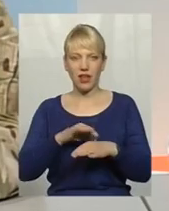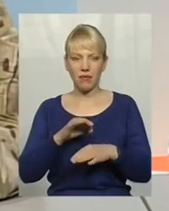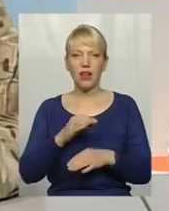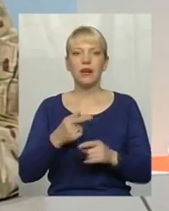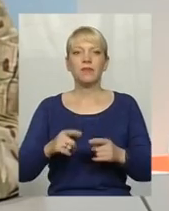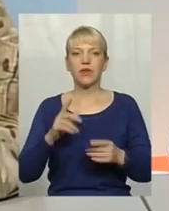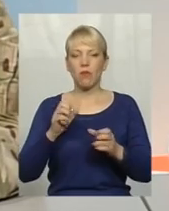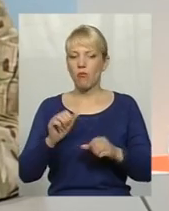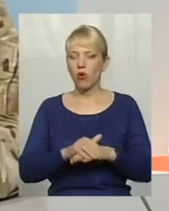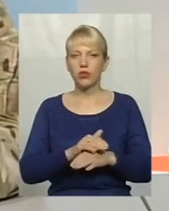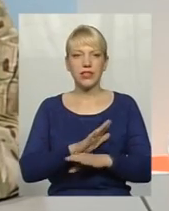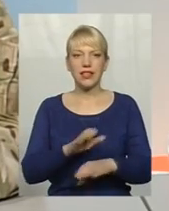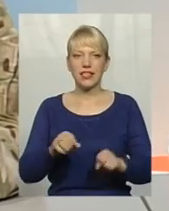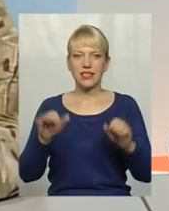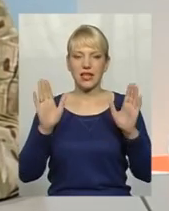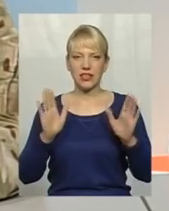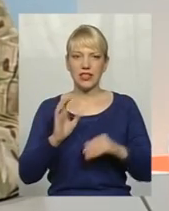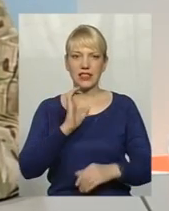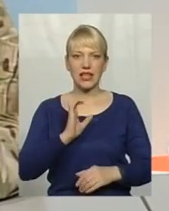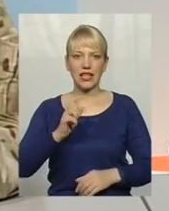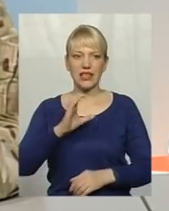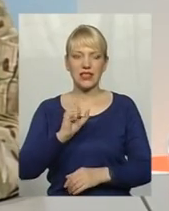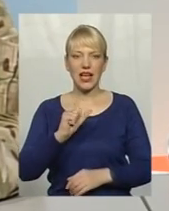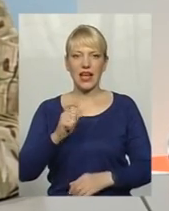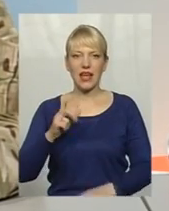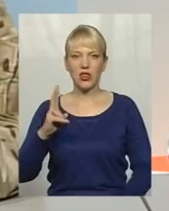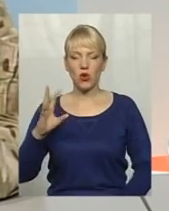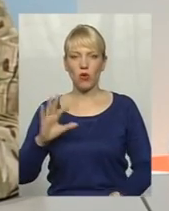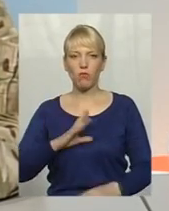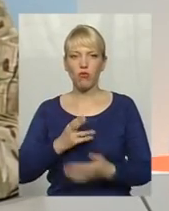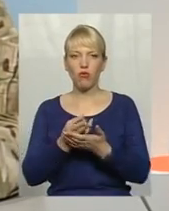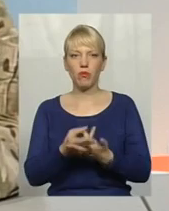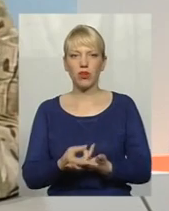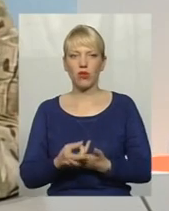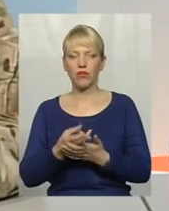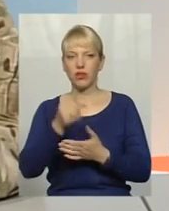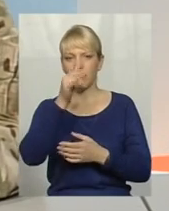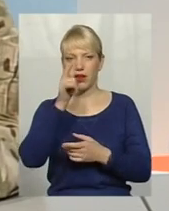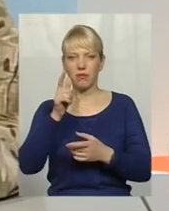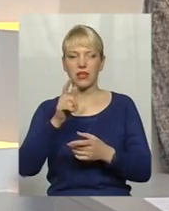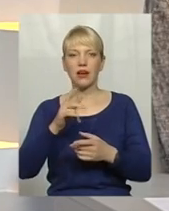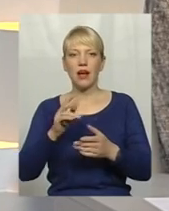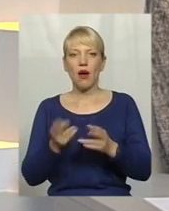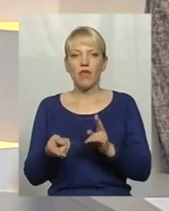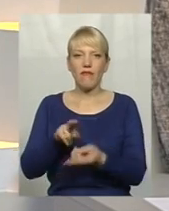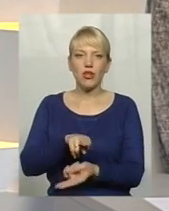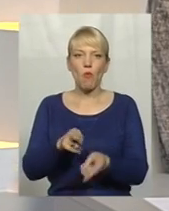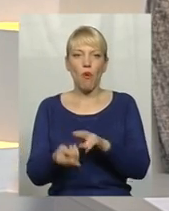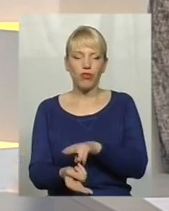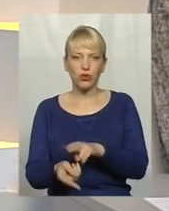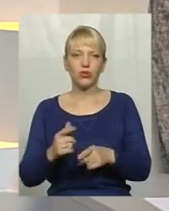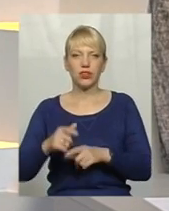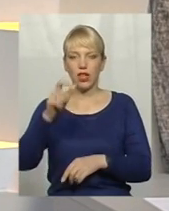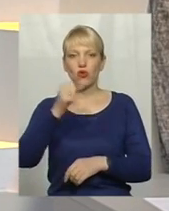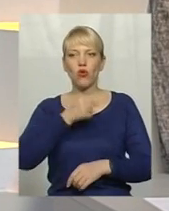От є такий Сергій Саєнко, до якого він був прикований до ліжка, він навіть не повертався ні на яку сторону. Дорослий